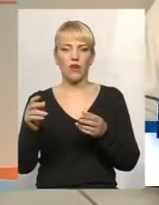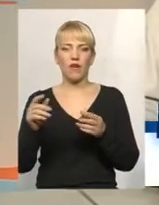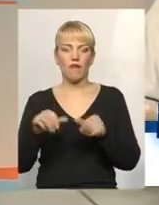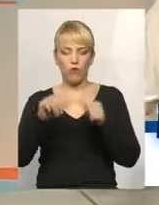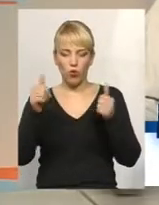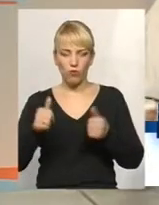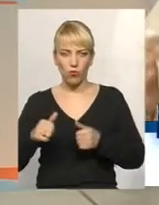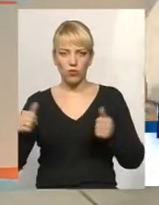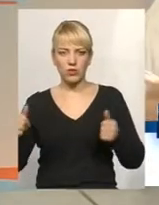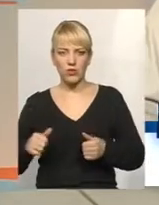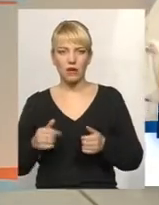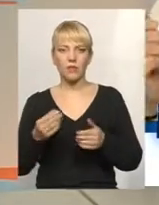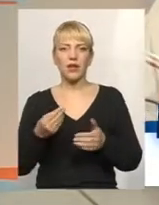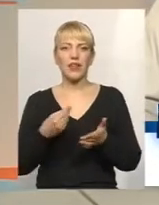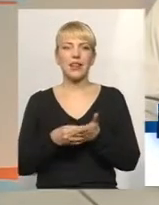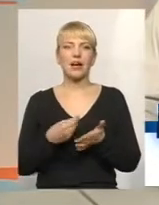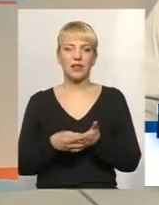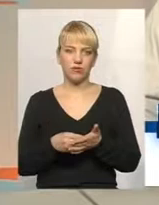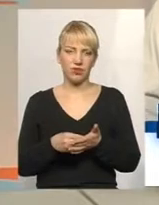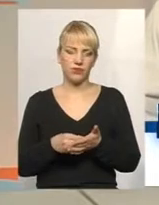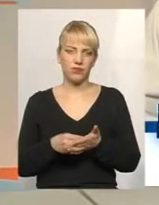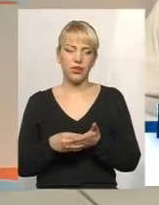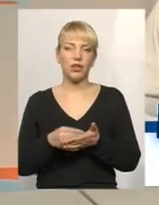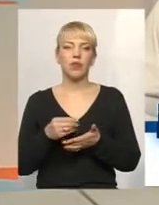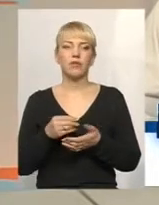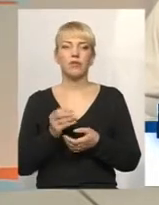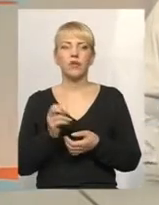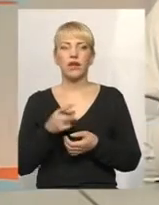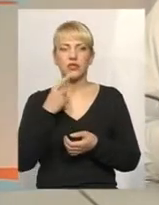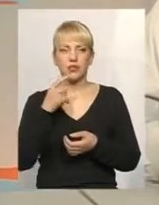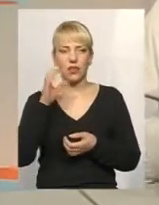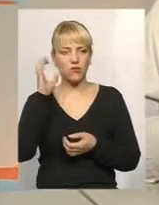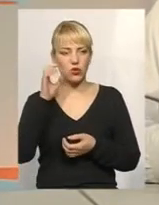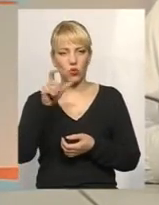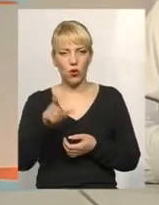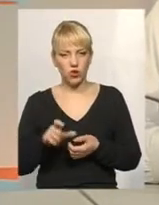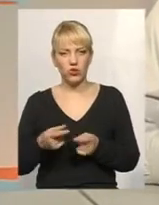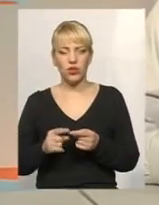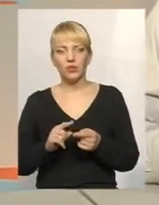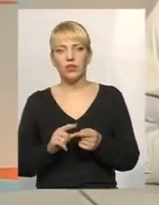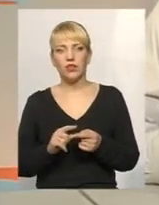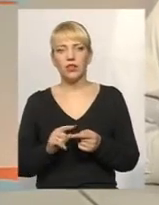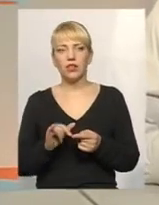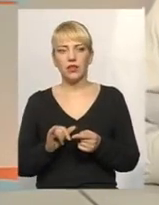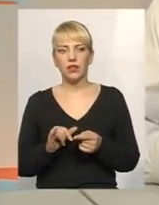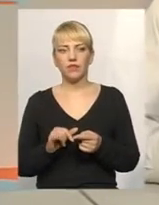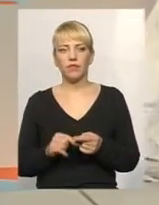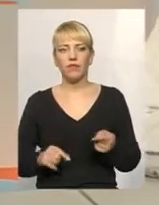Тобто, тариф, як шановний слухач сказав, це не тариф, а внесок. Відповідно,